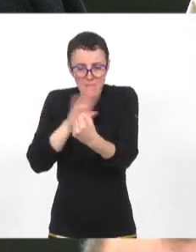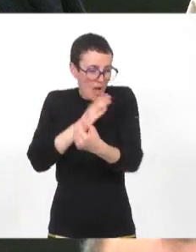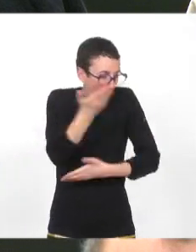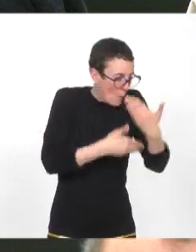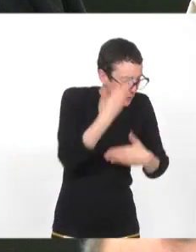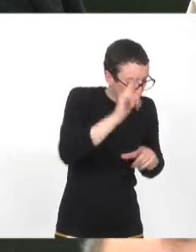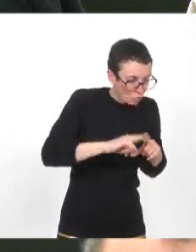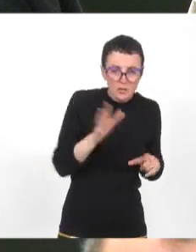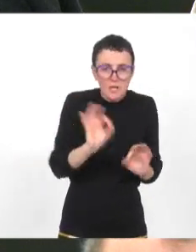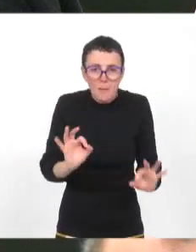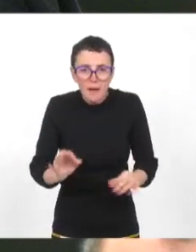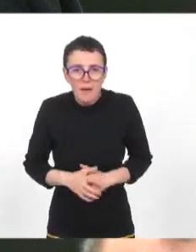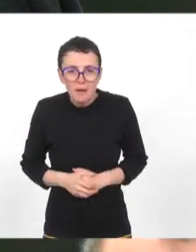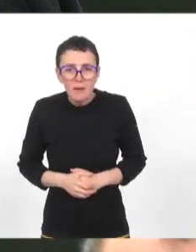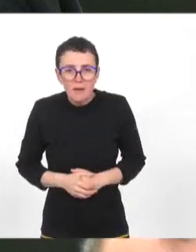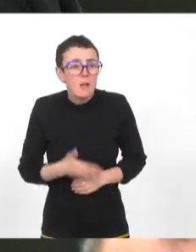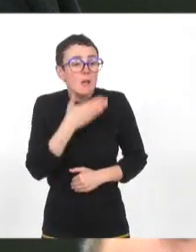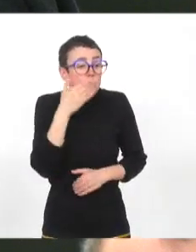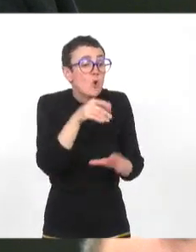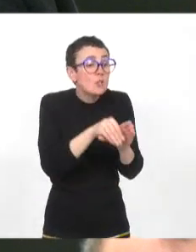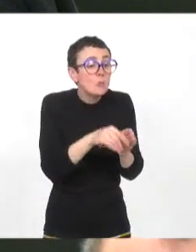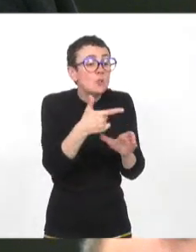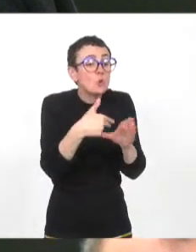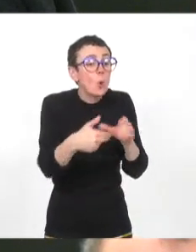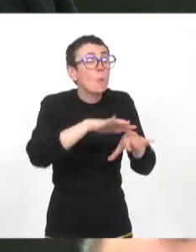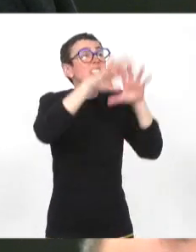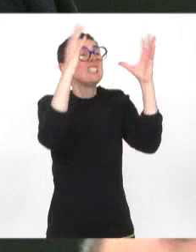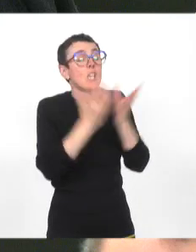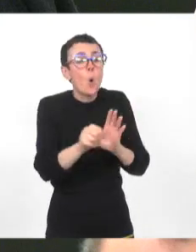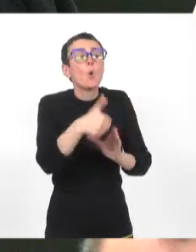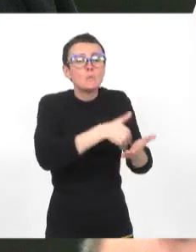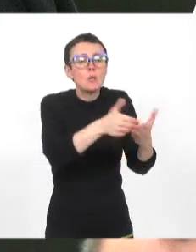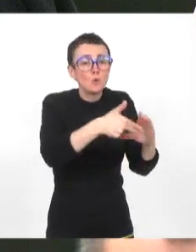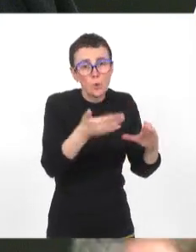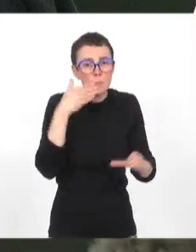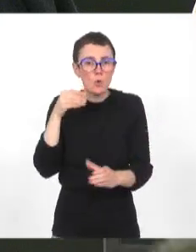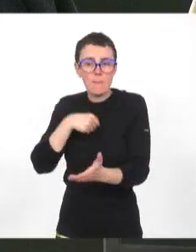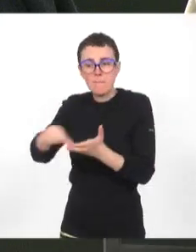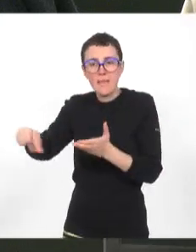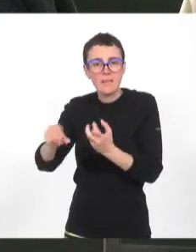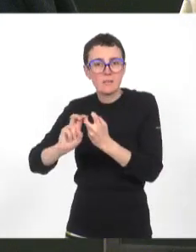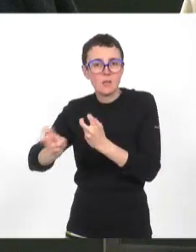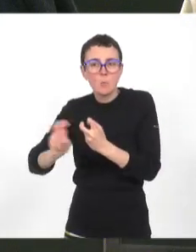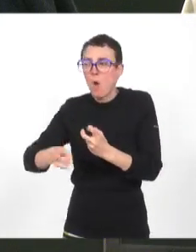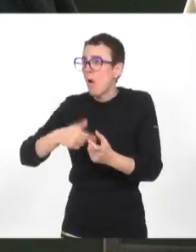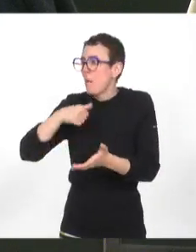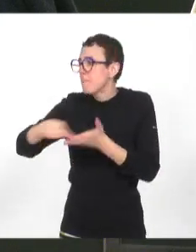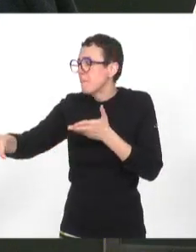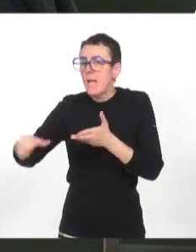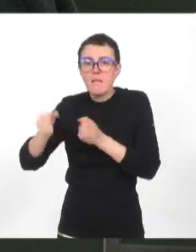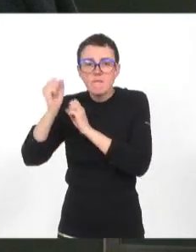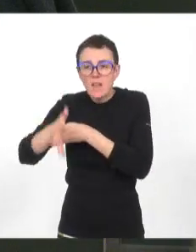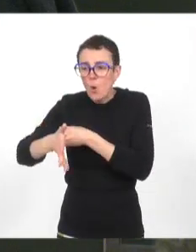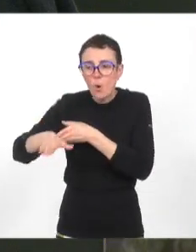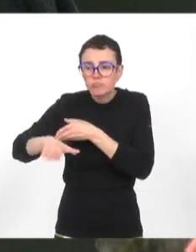auraient été mieux investis dans les transports en commun ou dans des infrastructures cyclables. C'est la requête de notre collègue juste précédemment. Avec